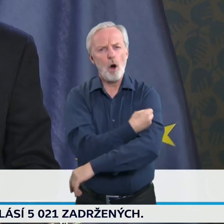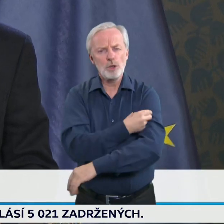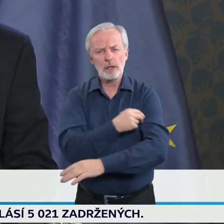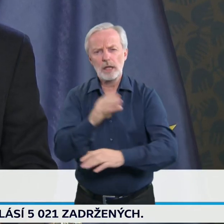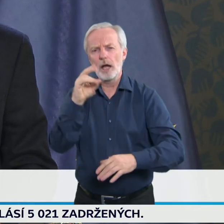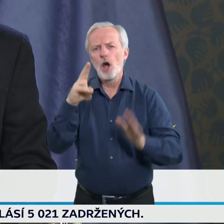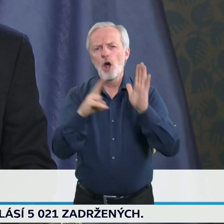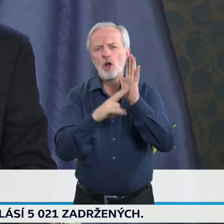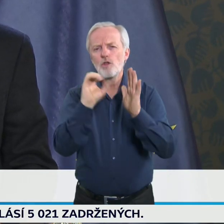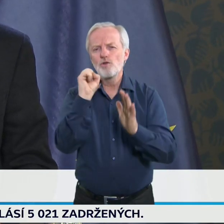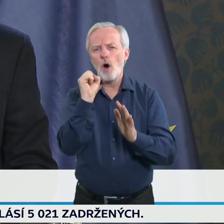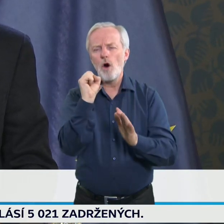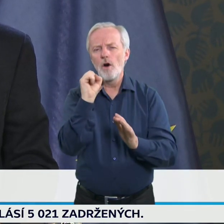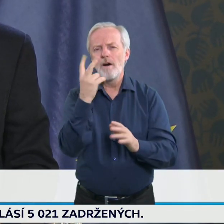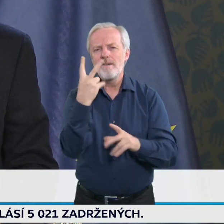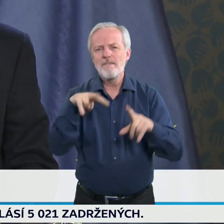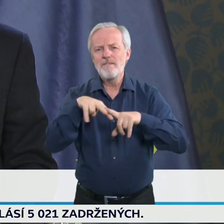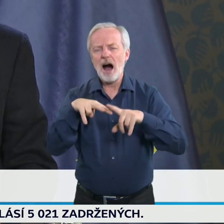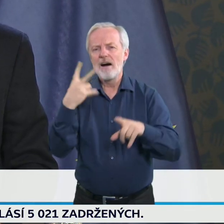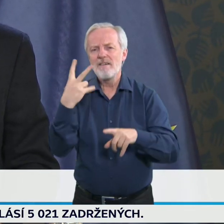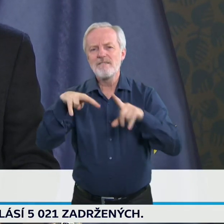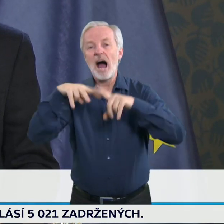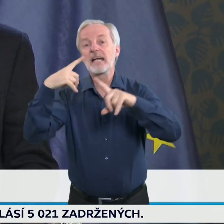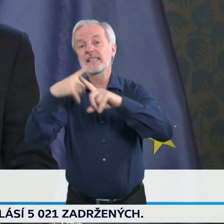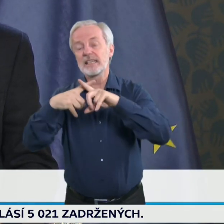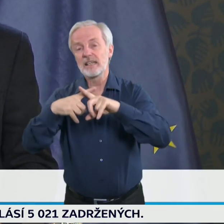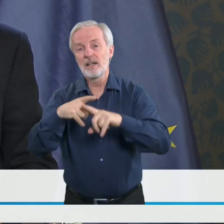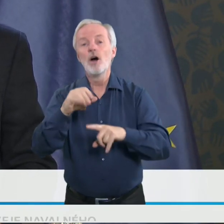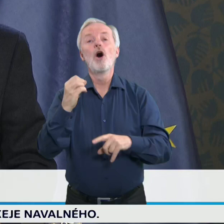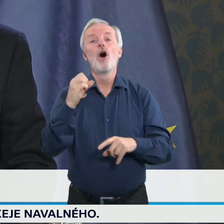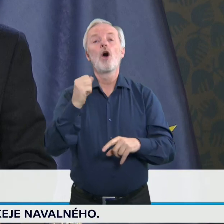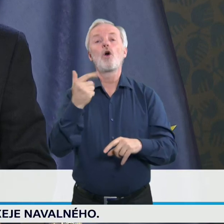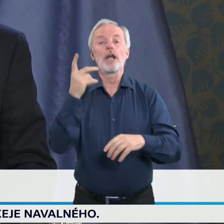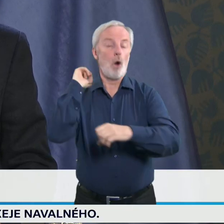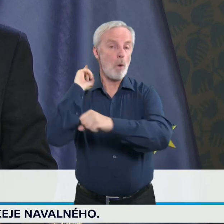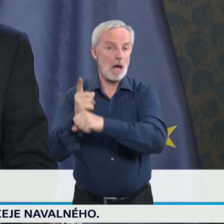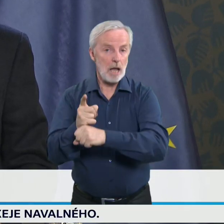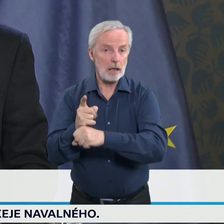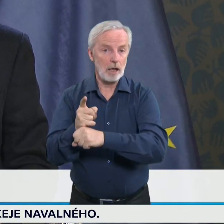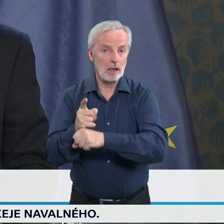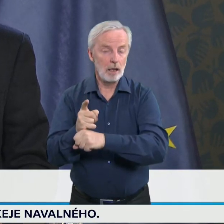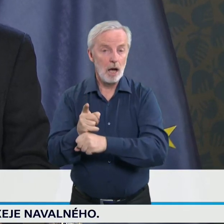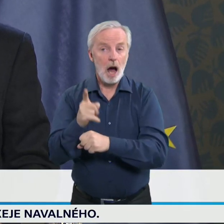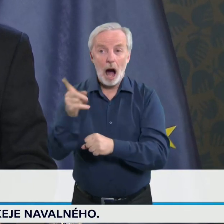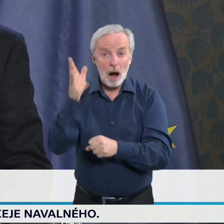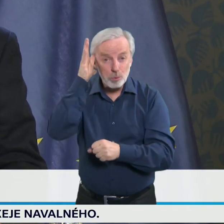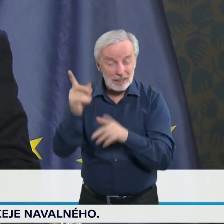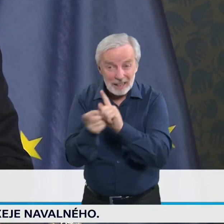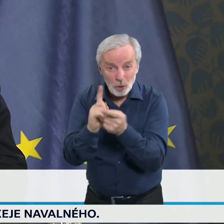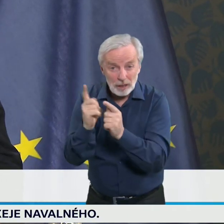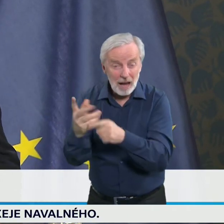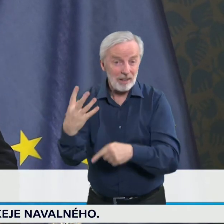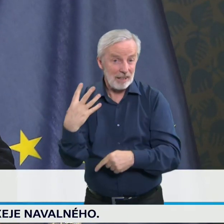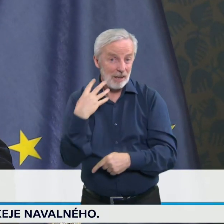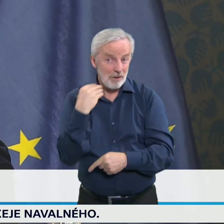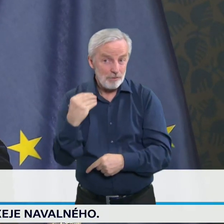víme, budete chtít objednávat a jestli se budete snažit vyjednat nějakou výhodu, která by pramenila z toho, že tady vakcína nebo její